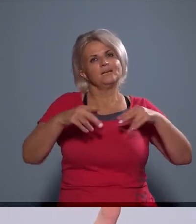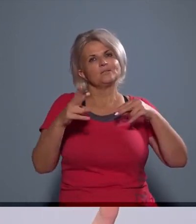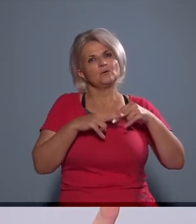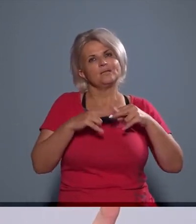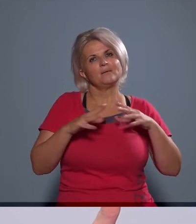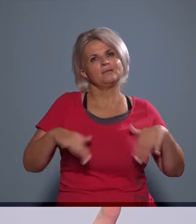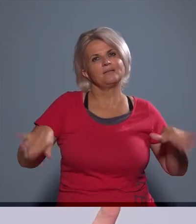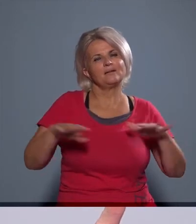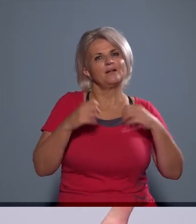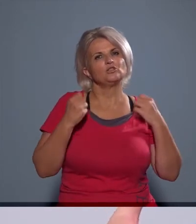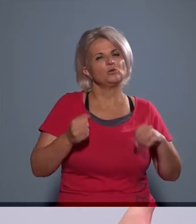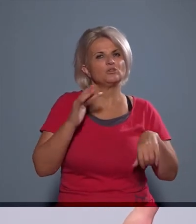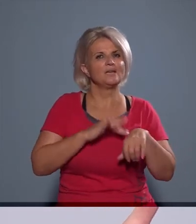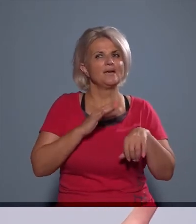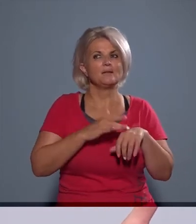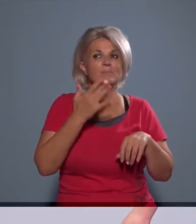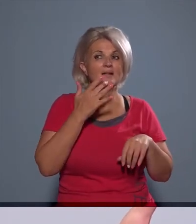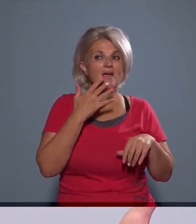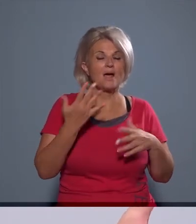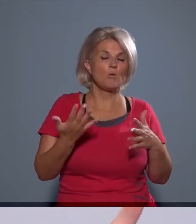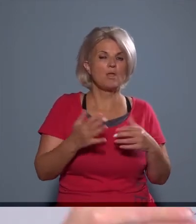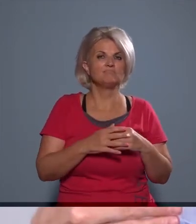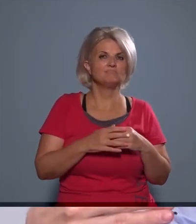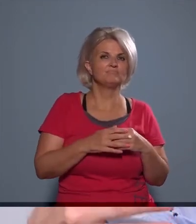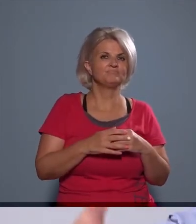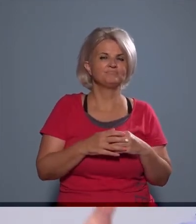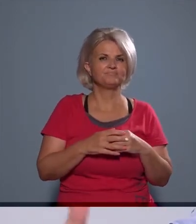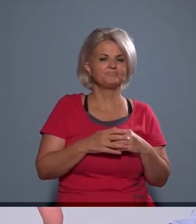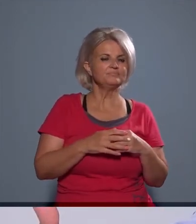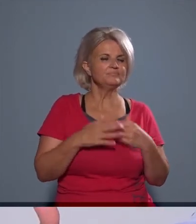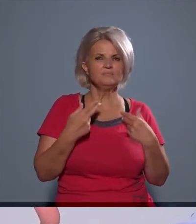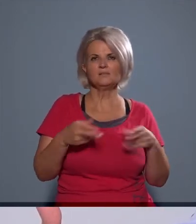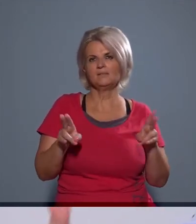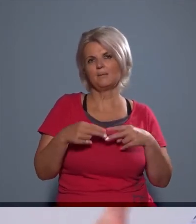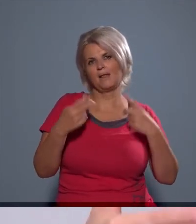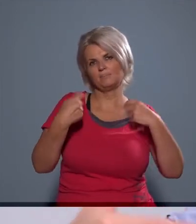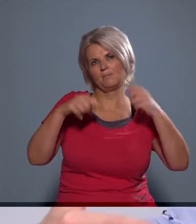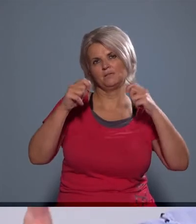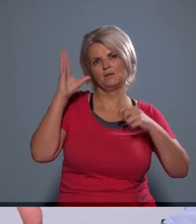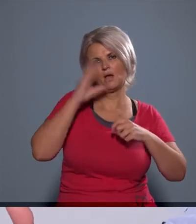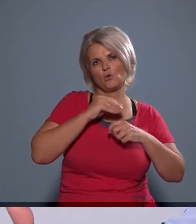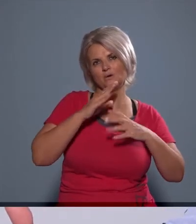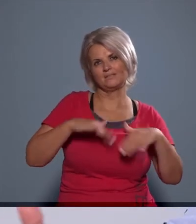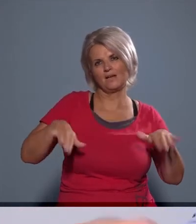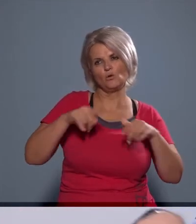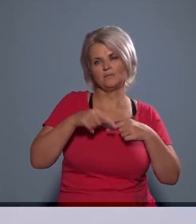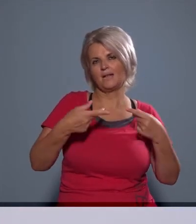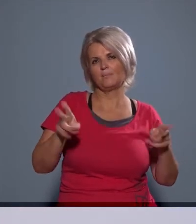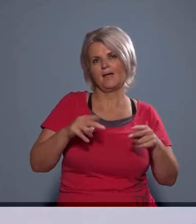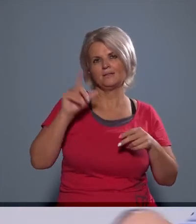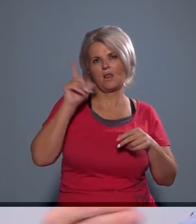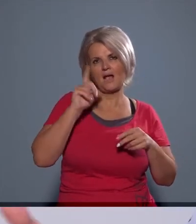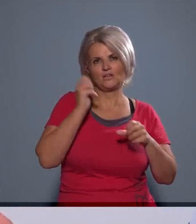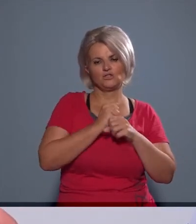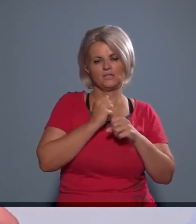legsúlyosabban érintettek, például nem építhetők belakó területként, tehát ott nem létesíthető lakás, ha már van,